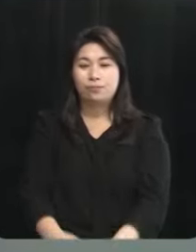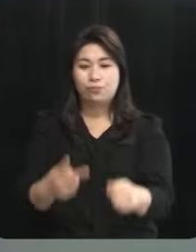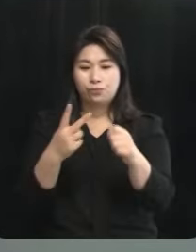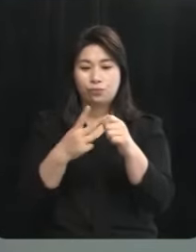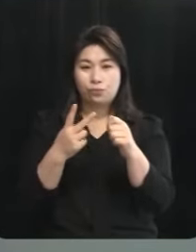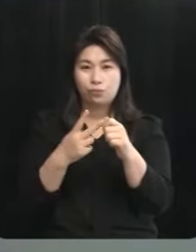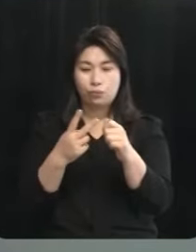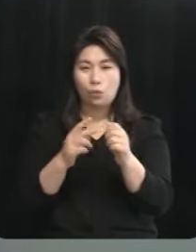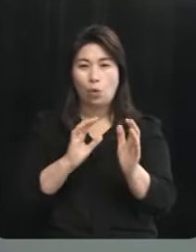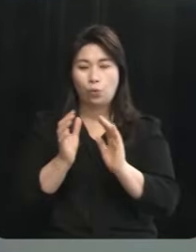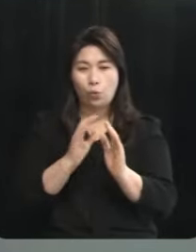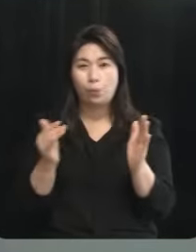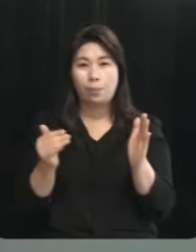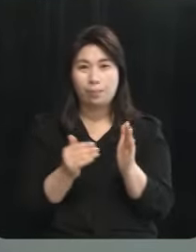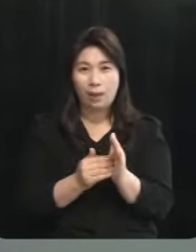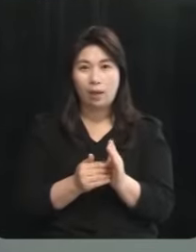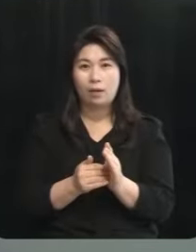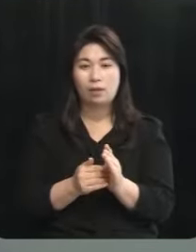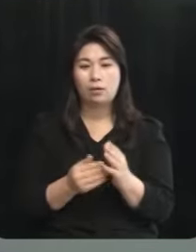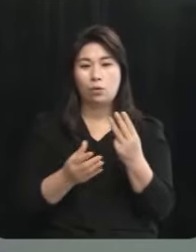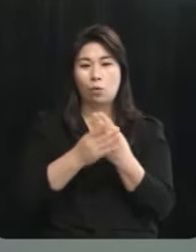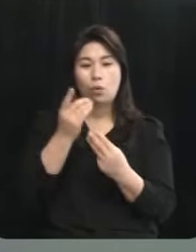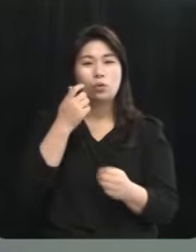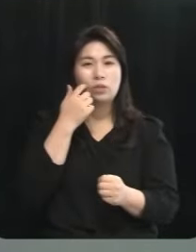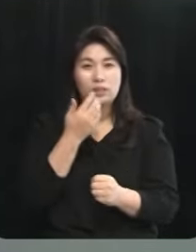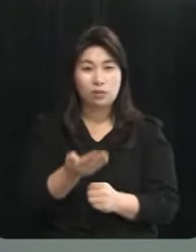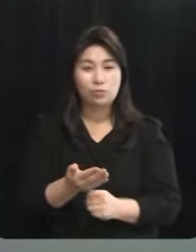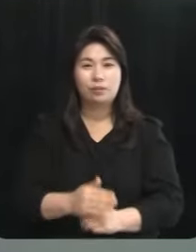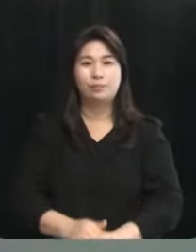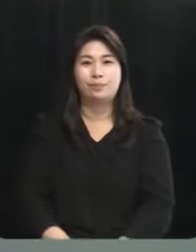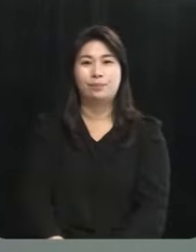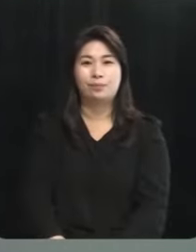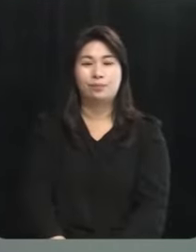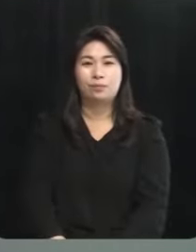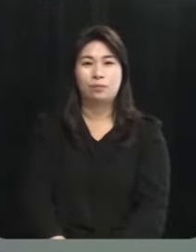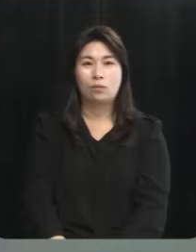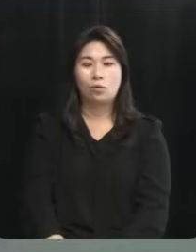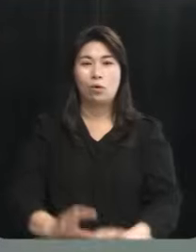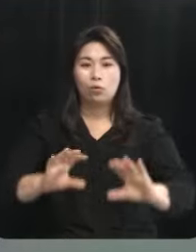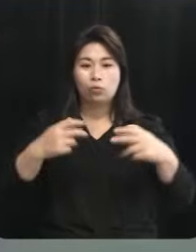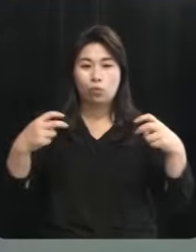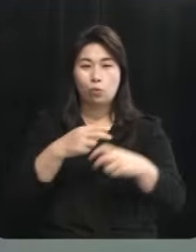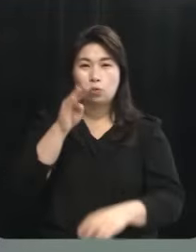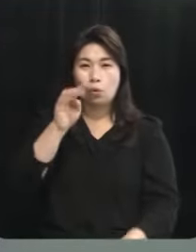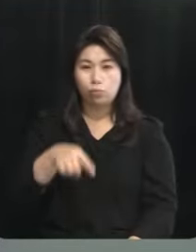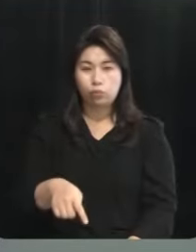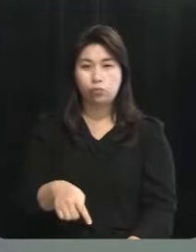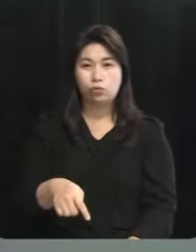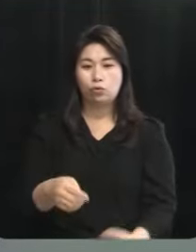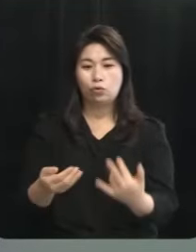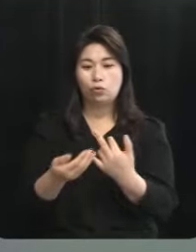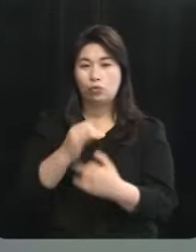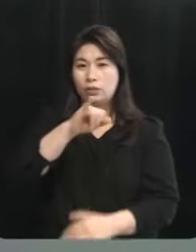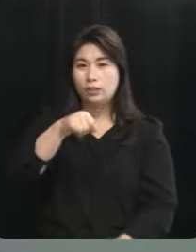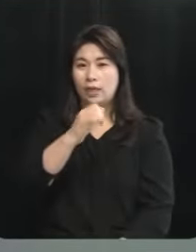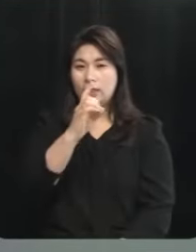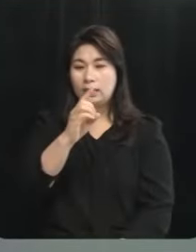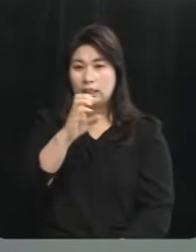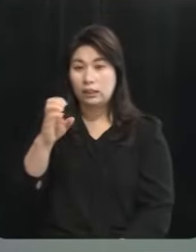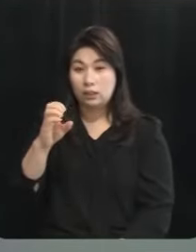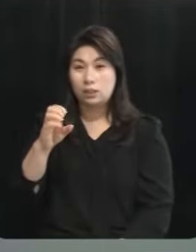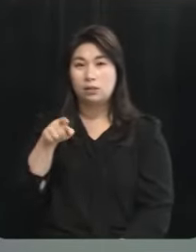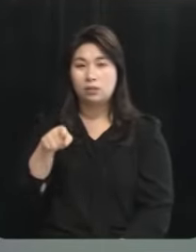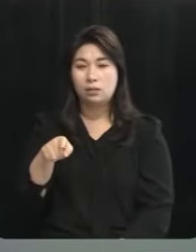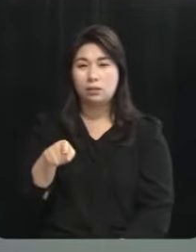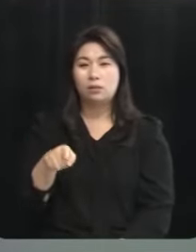주도권 토론이었고요 이어서 공통 질문 더 드리도록 하겠습니다 국토교통부 산하 제주국제자유도시개발센터